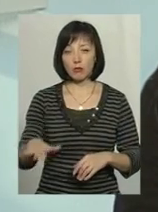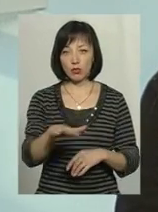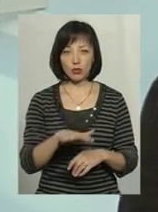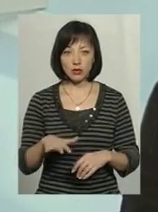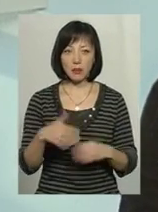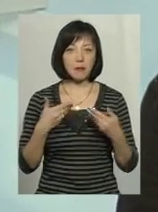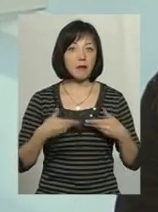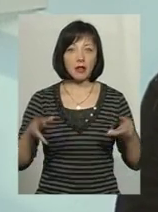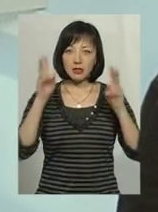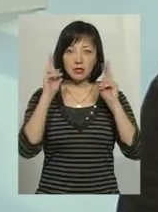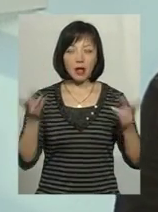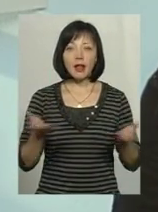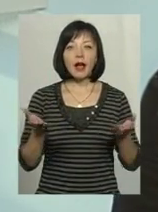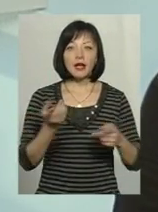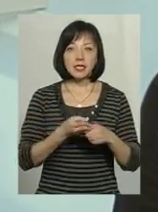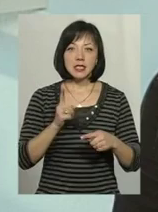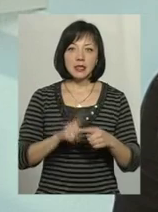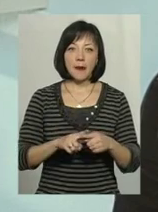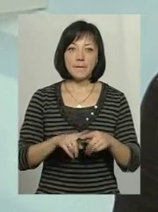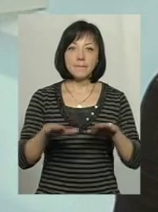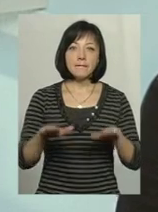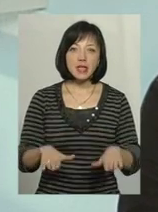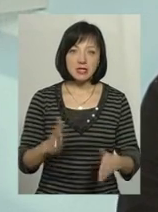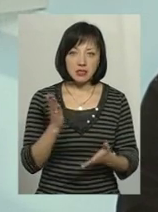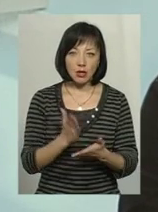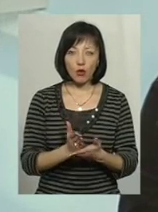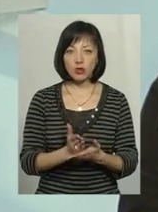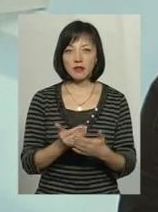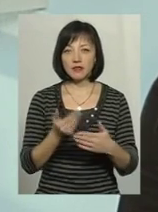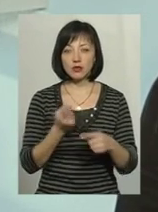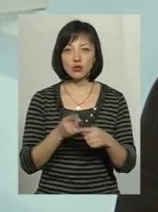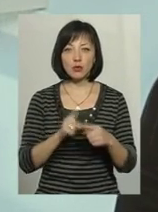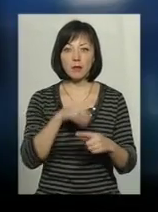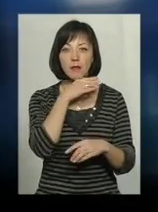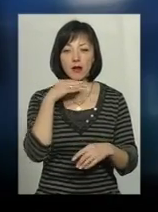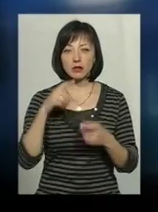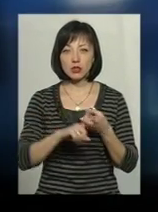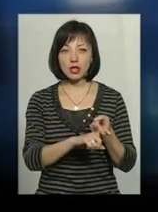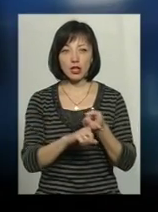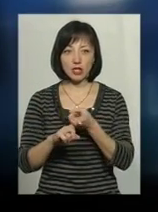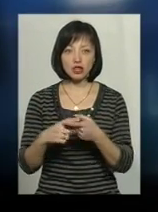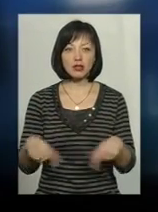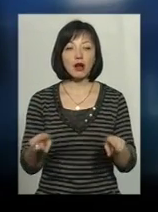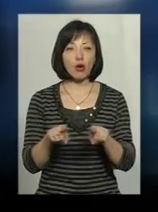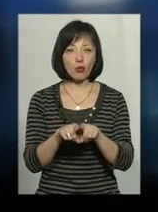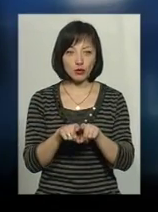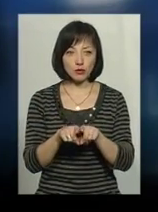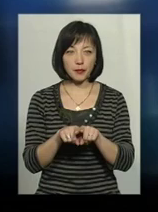Ми не знали, яке це місце, розположення. Тобто, від цього дуже багато залежить. Також